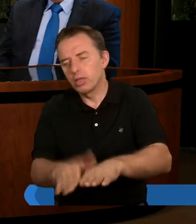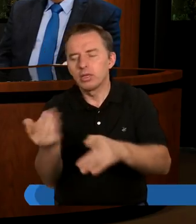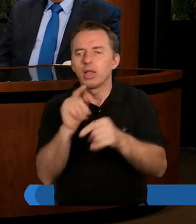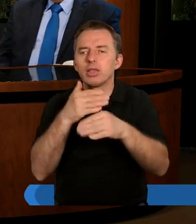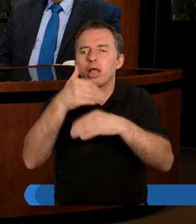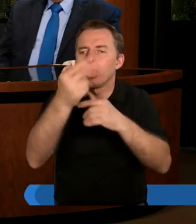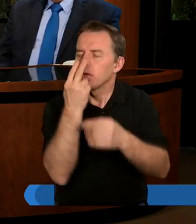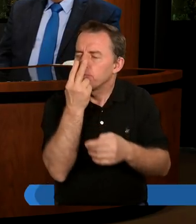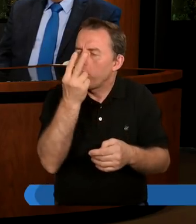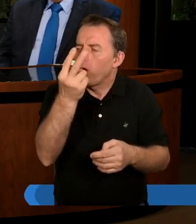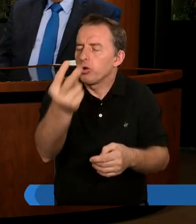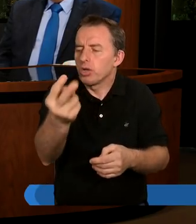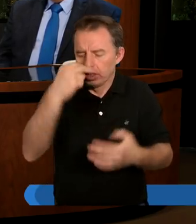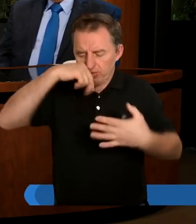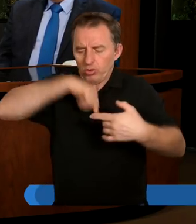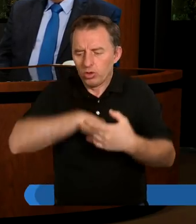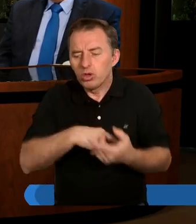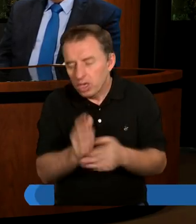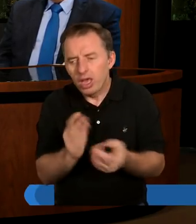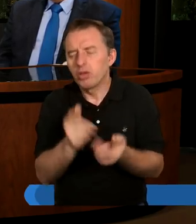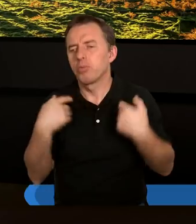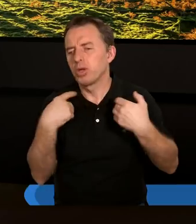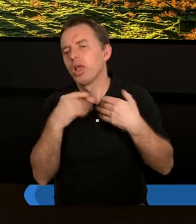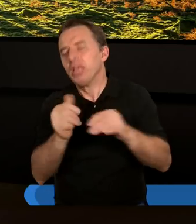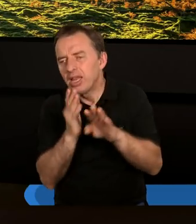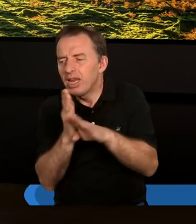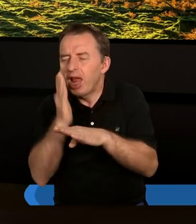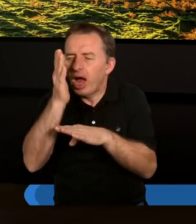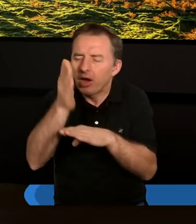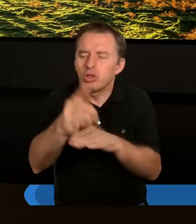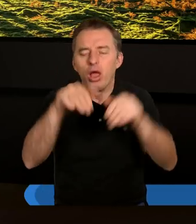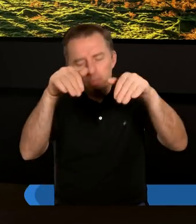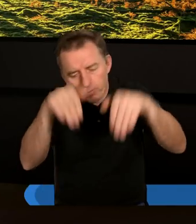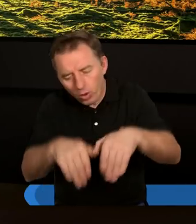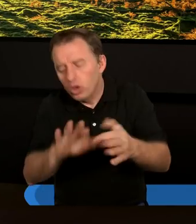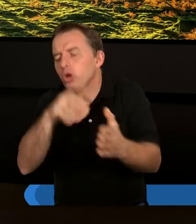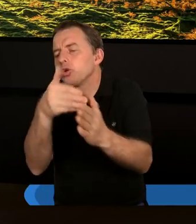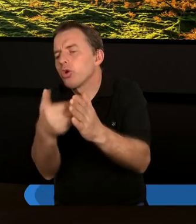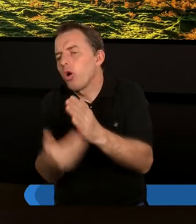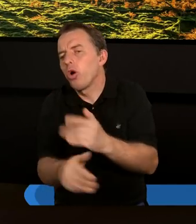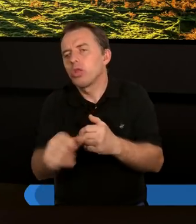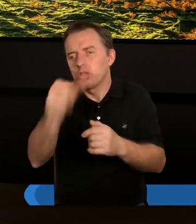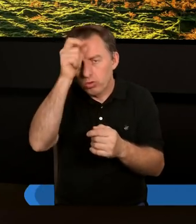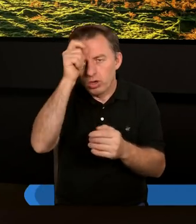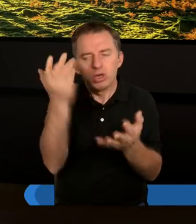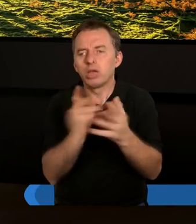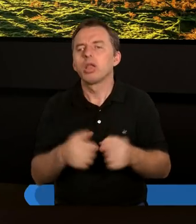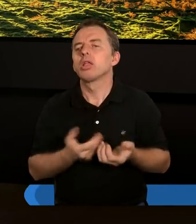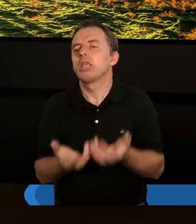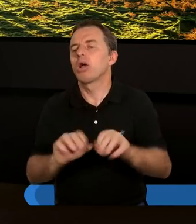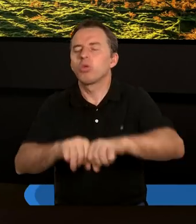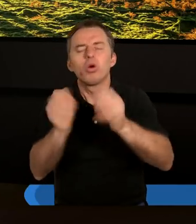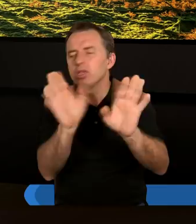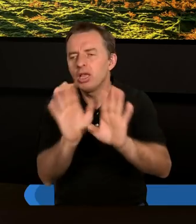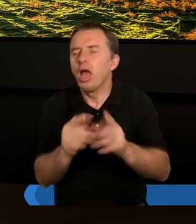dalekosiężnie spojrzeć, dostrzec, że jest jakiś potencjał, że jest jakaś nadzieja, że szkoda byłoby, aby ten człowiek zupełnie się jakoś